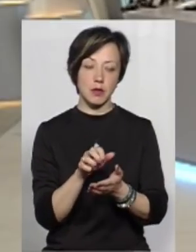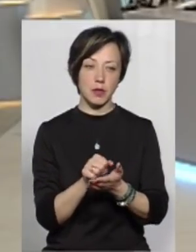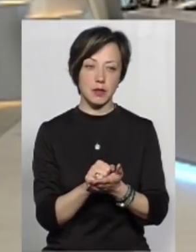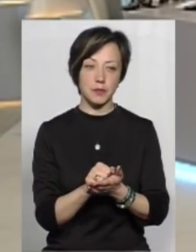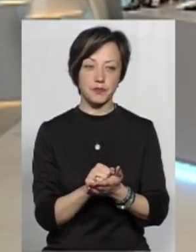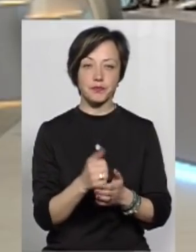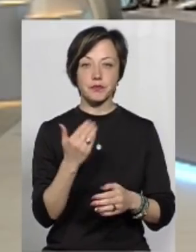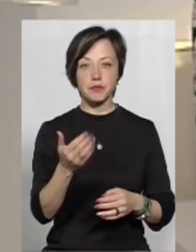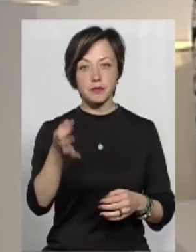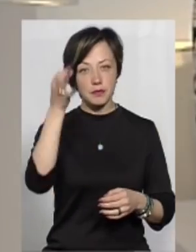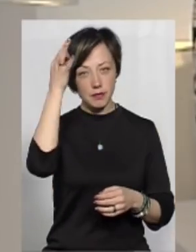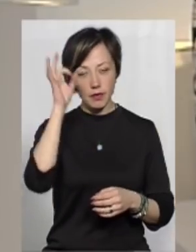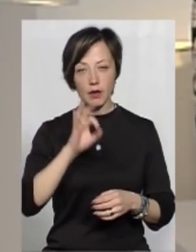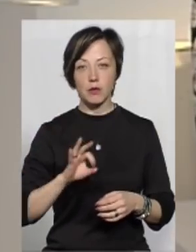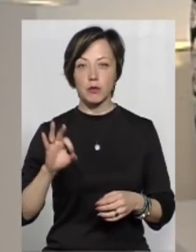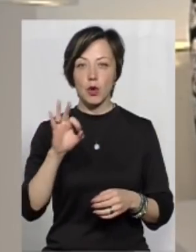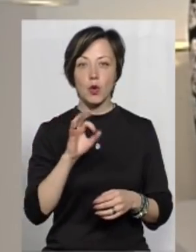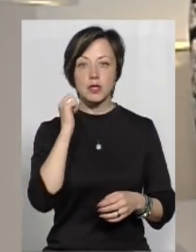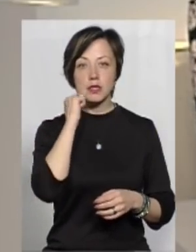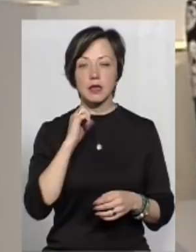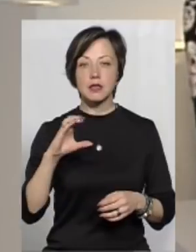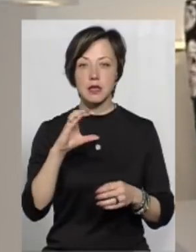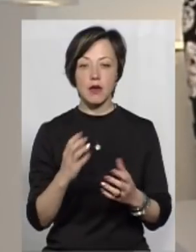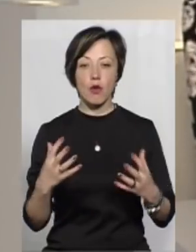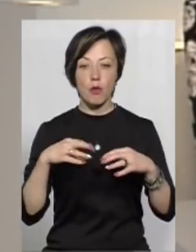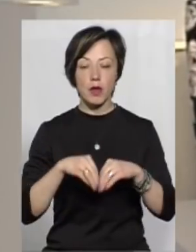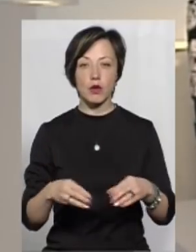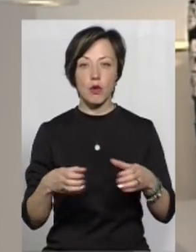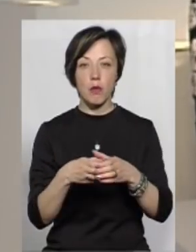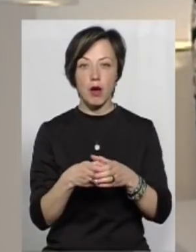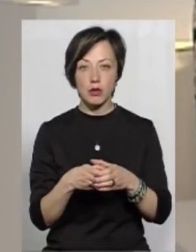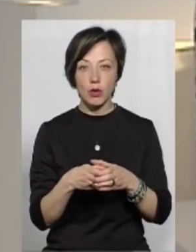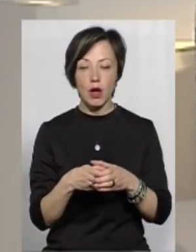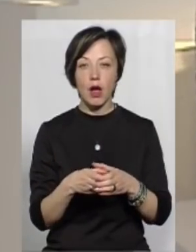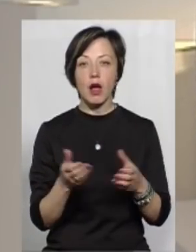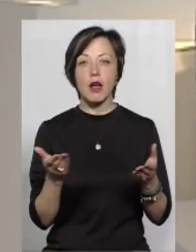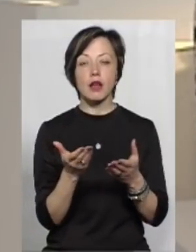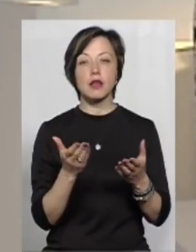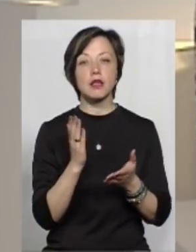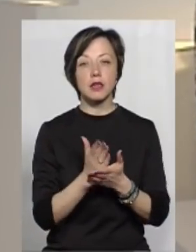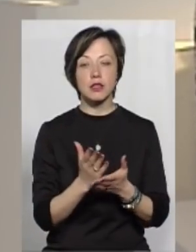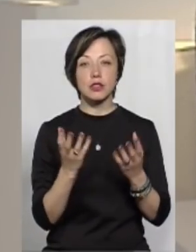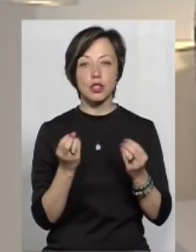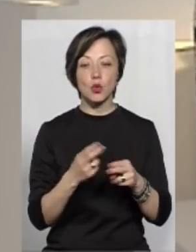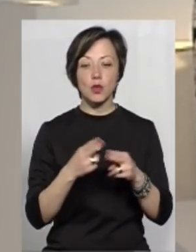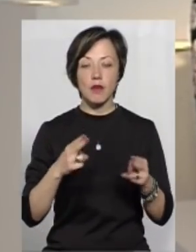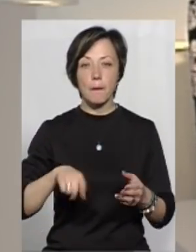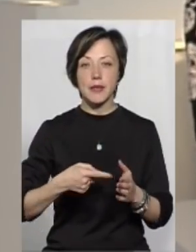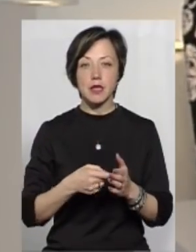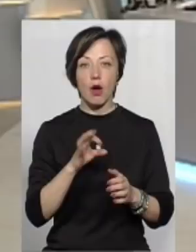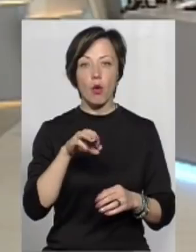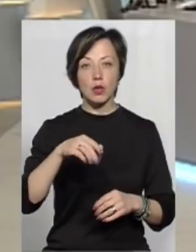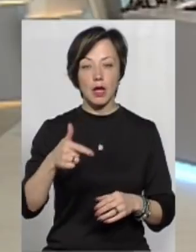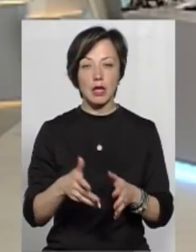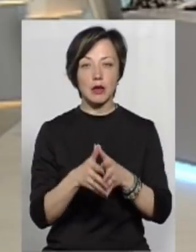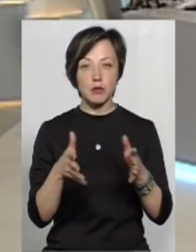Ви згадали про Старосинівську об'єднану громаду, яка об'єднує весь район. Є ще Донайвецька міська ОТГ, найбільша